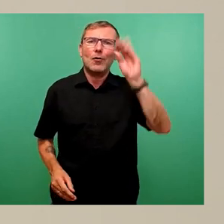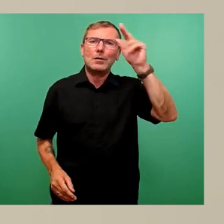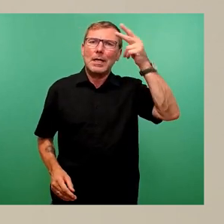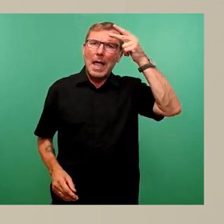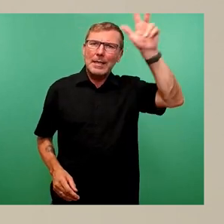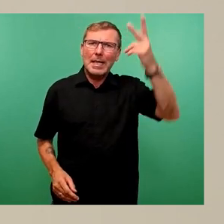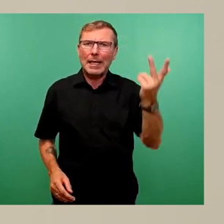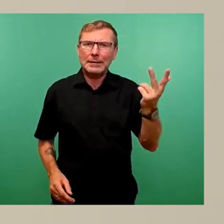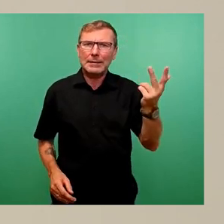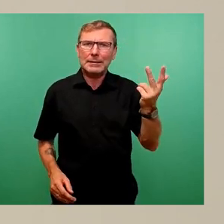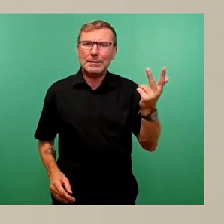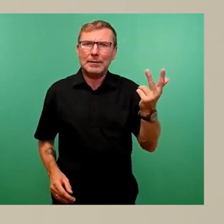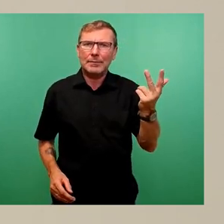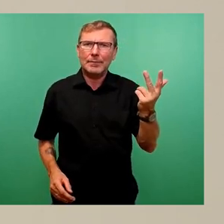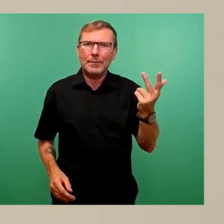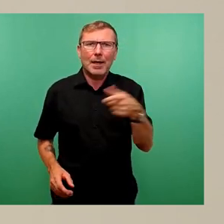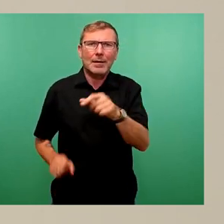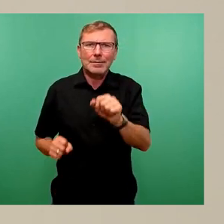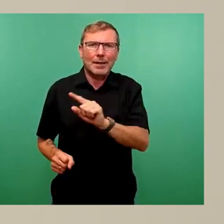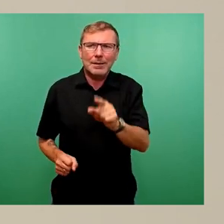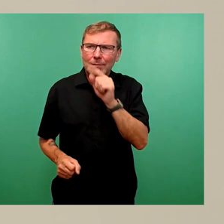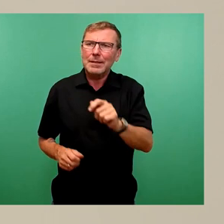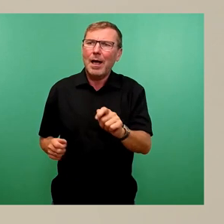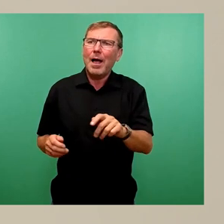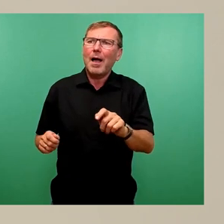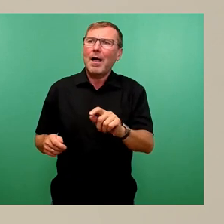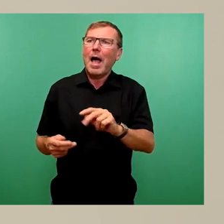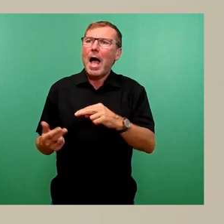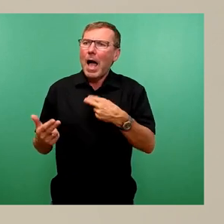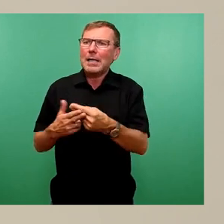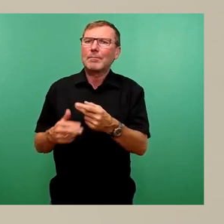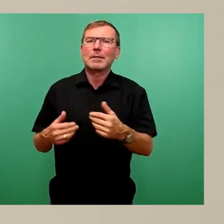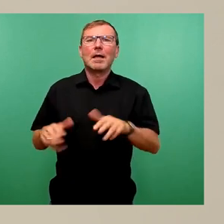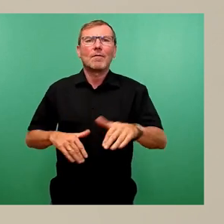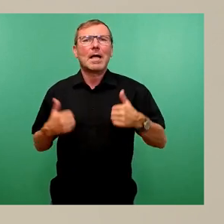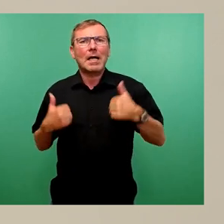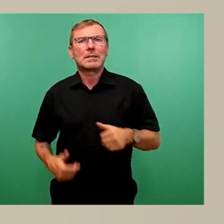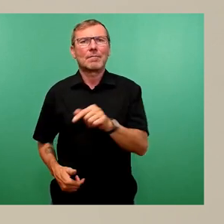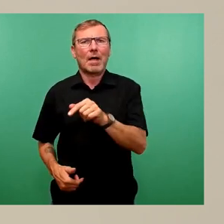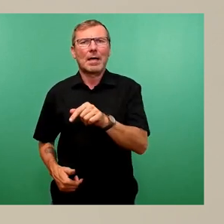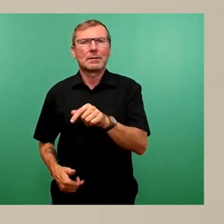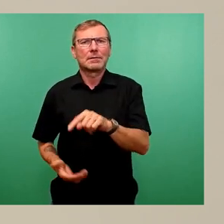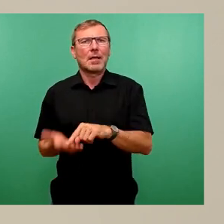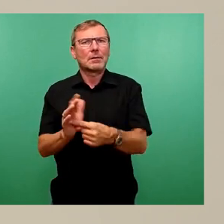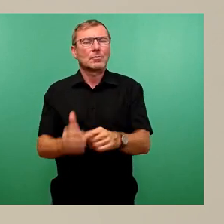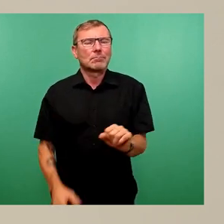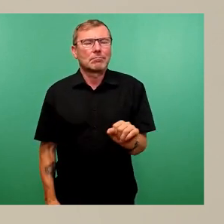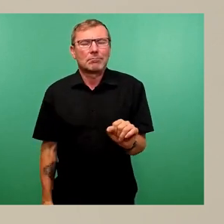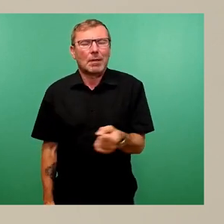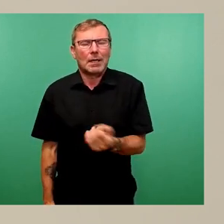das entsprechende geänderte oder angepasste Verkehrsverhalten darzustellen. Und